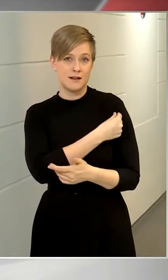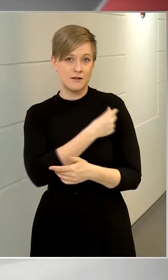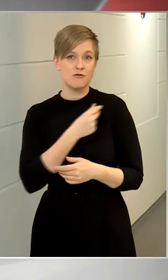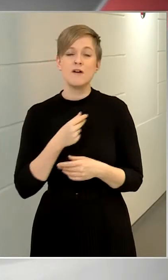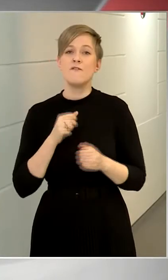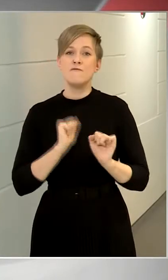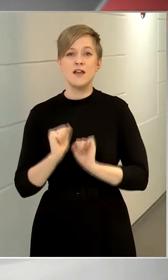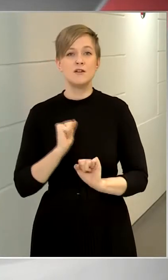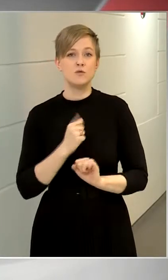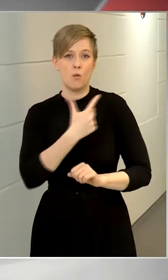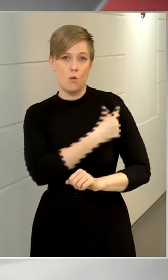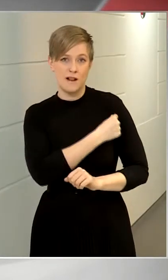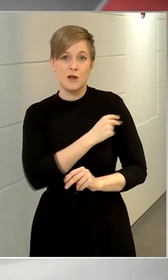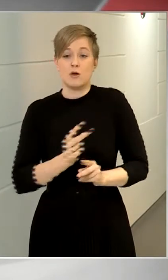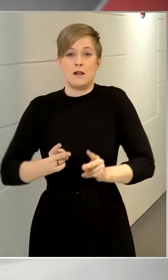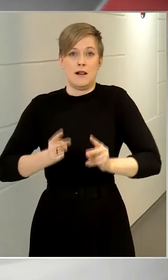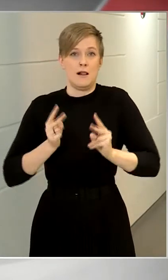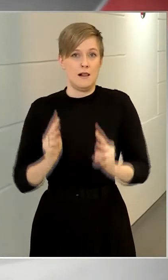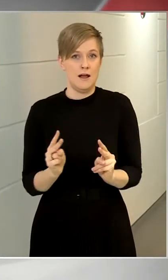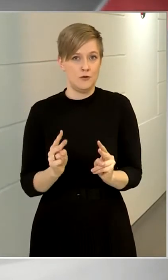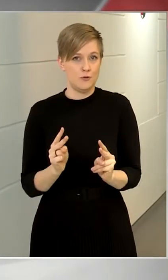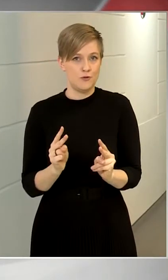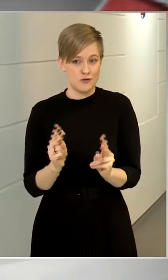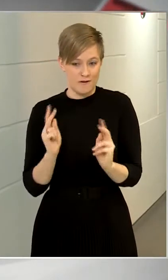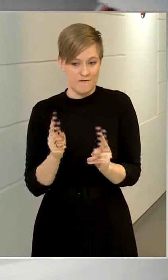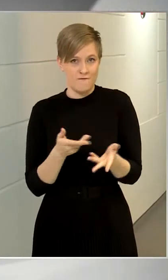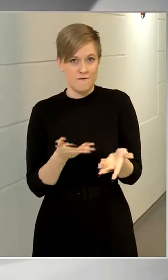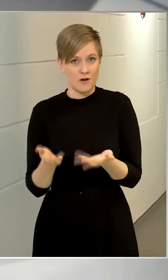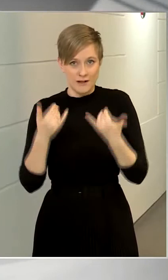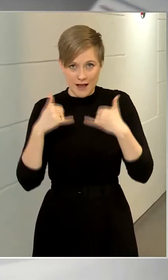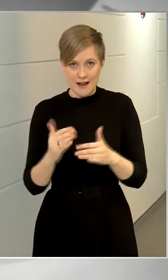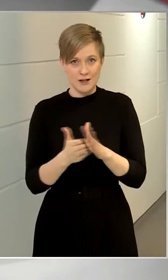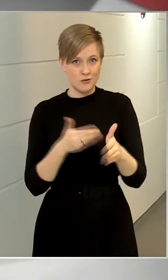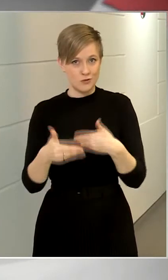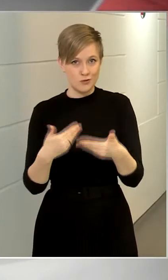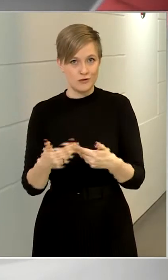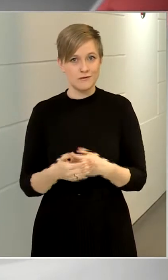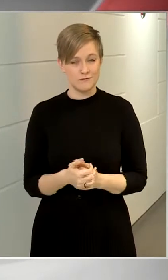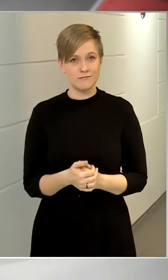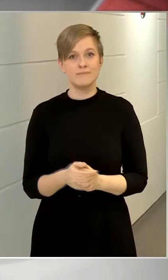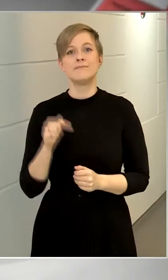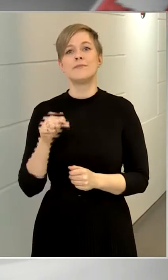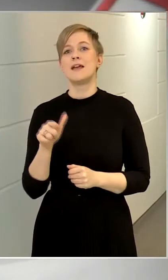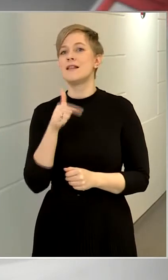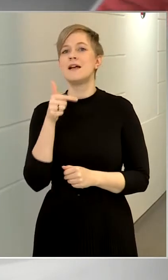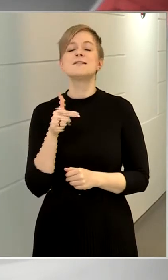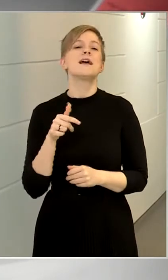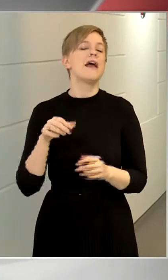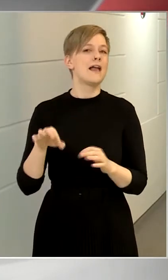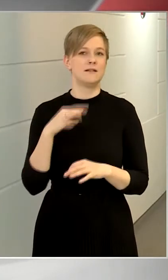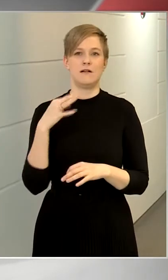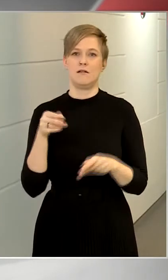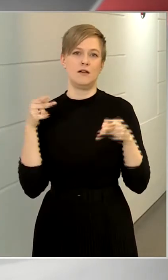a védőoltások beadásának a lehetősége adott, elindult, ez lesz az egyetlen